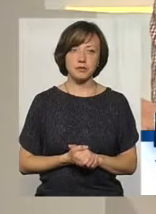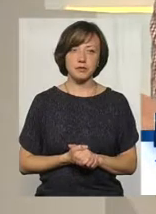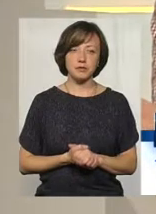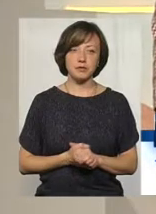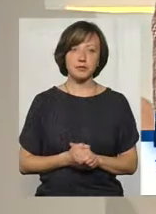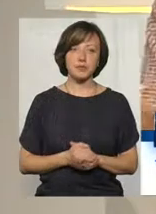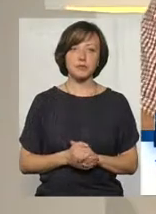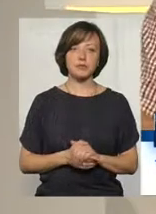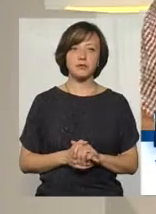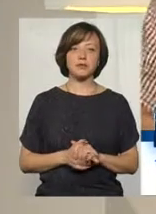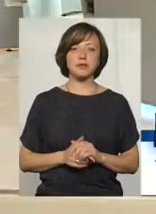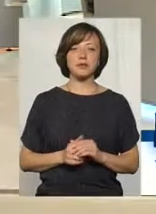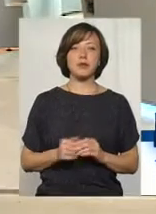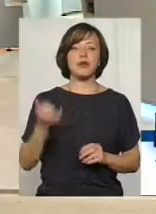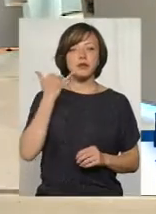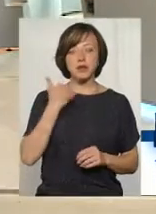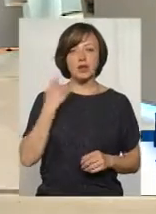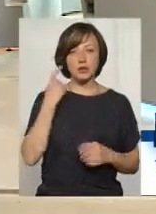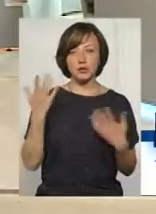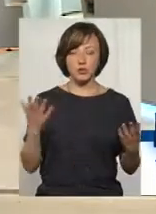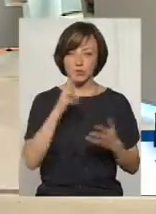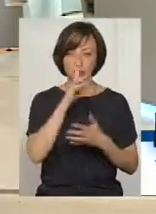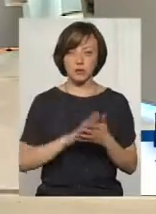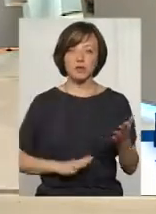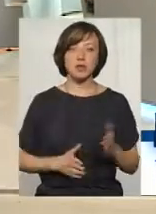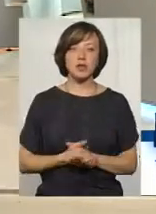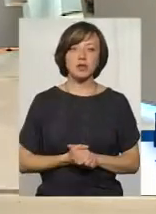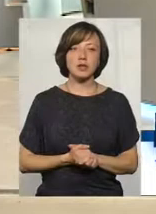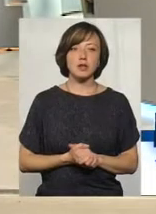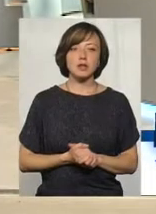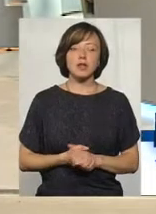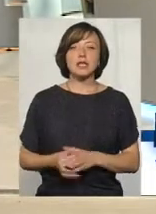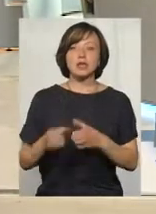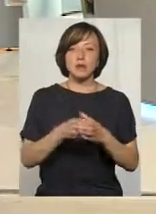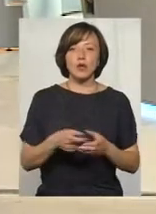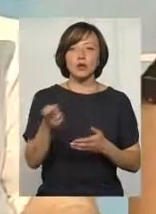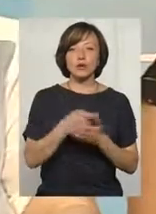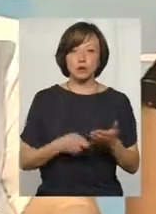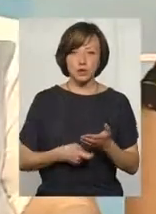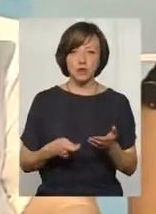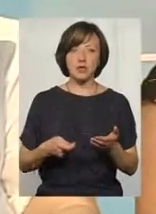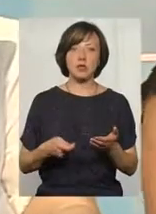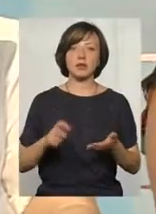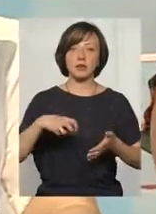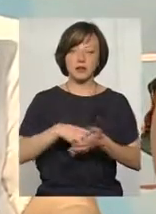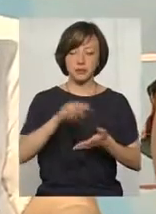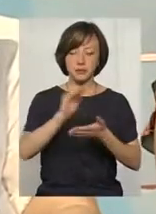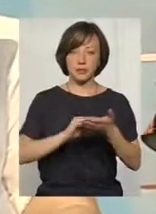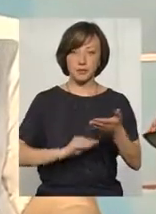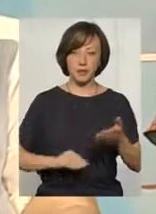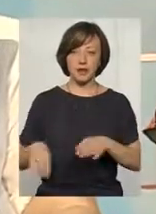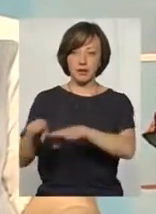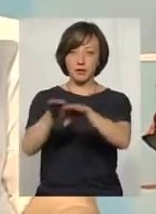Так, дзвінка ми не почули. Перепрошую, що вас перебив. Спілка художників зібрала листа, і всі одноголосно,